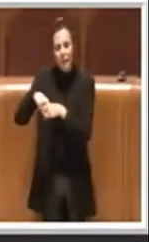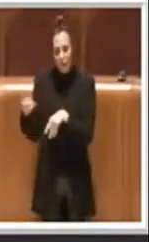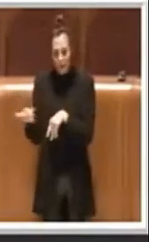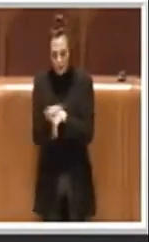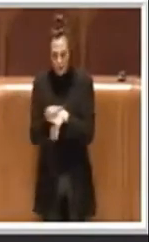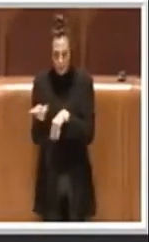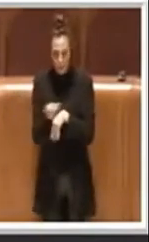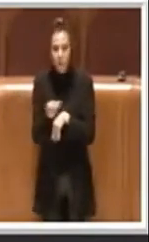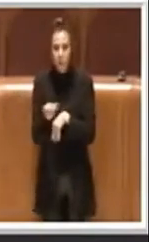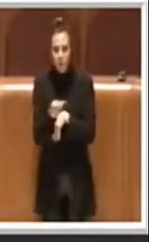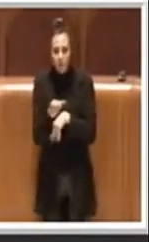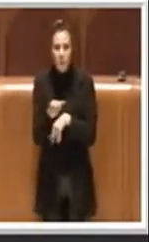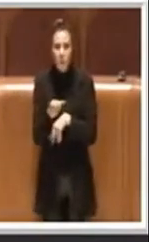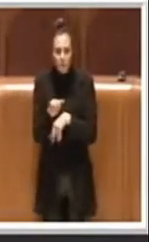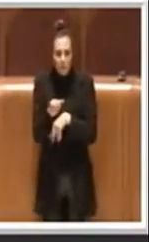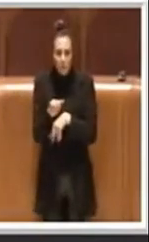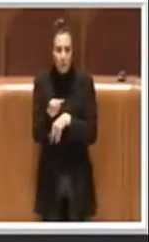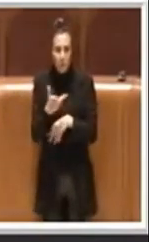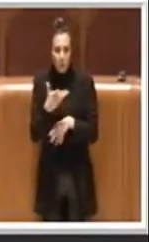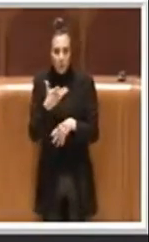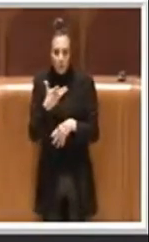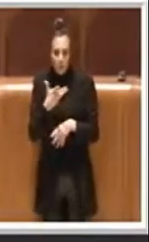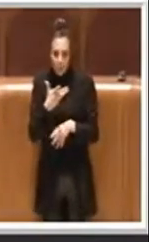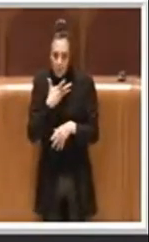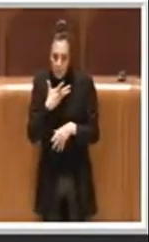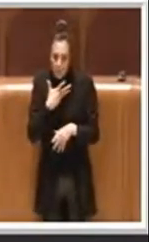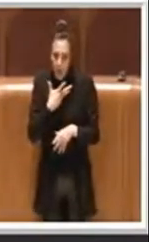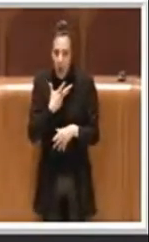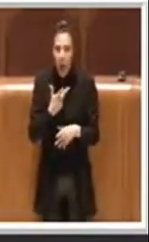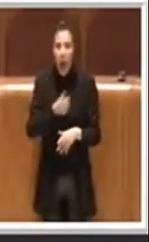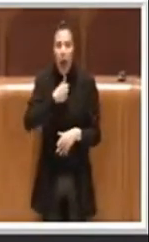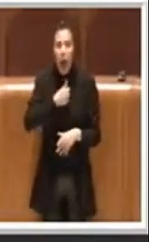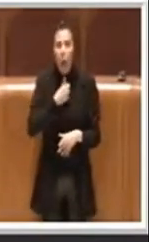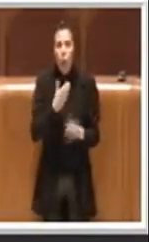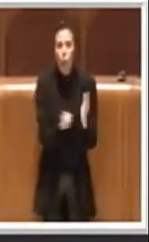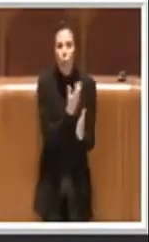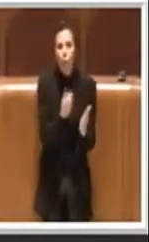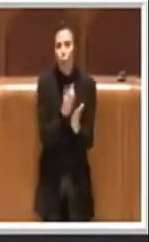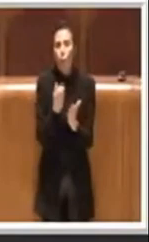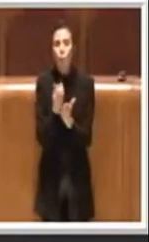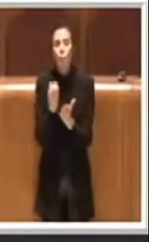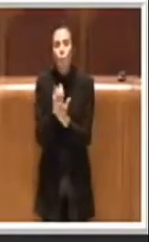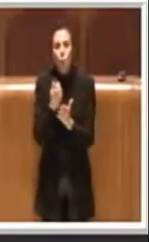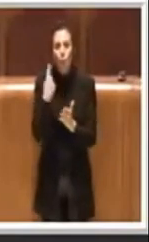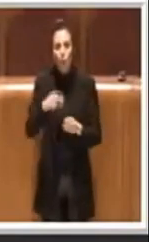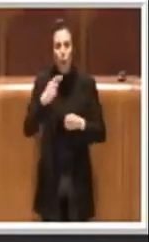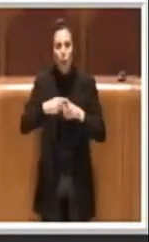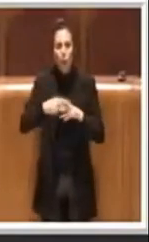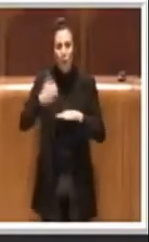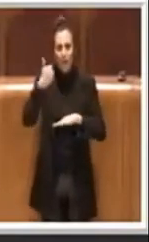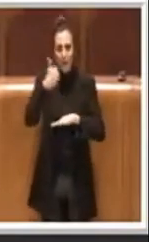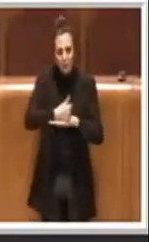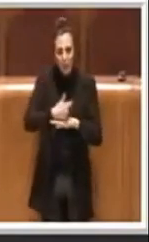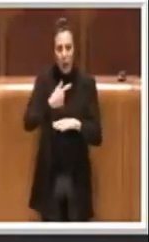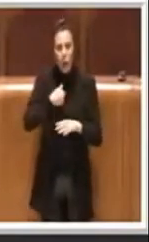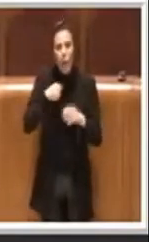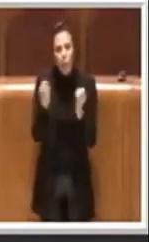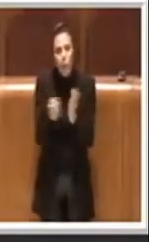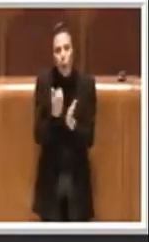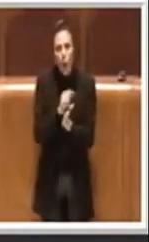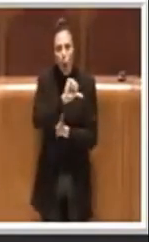importante dell'autoproduzione di Roma Capitale, dove appunto adesso stiamo producendo olio,